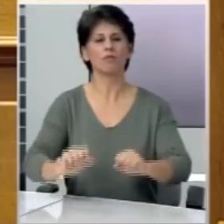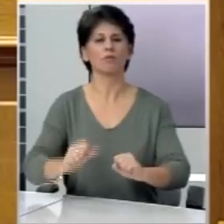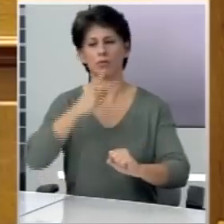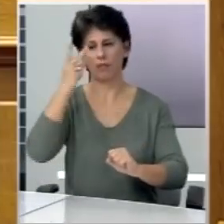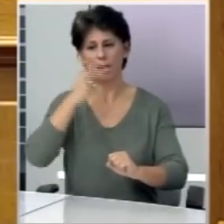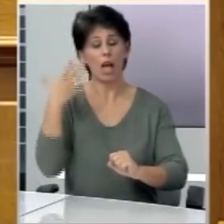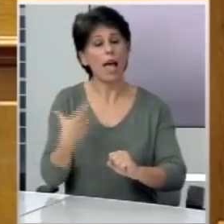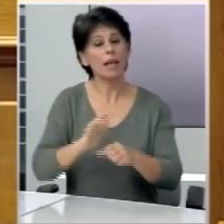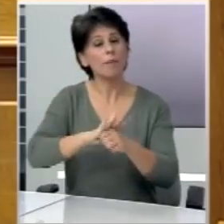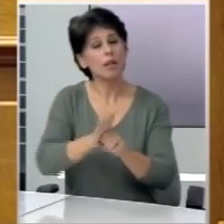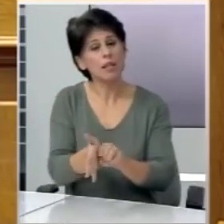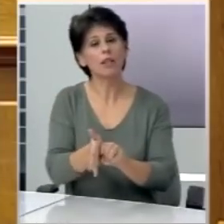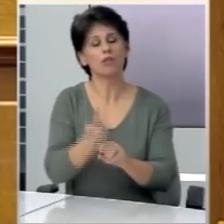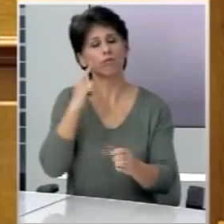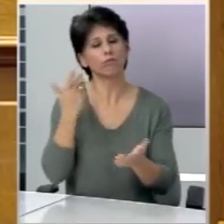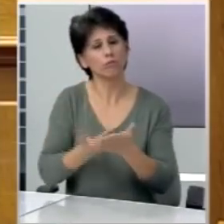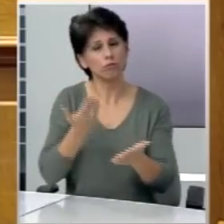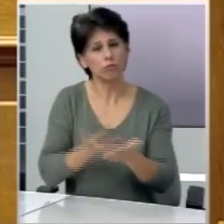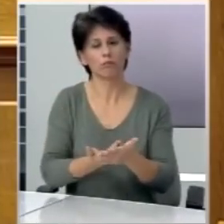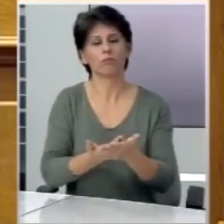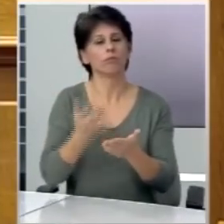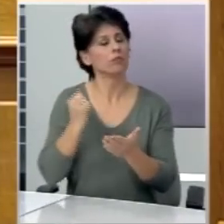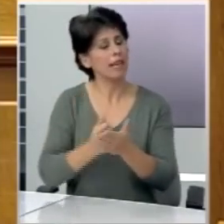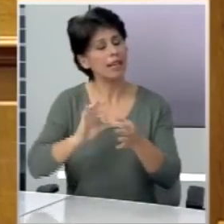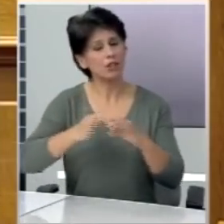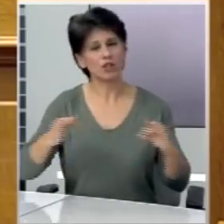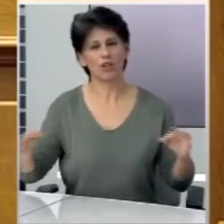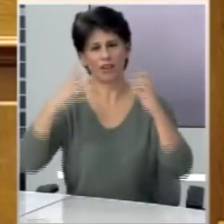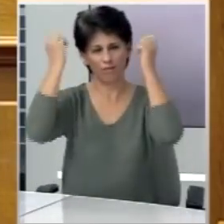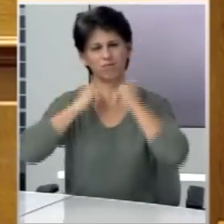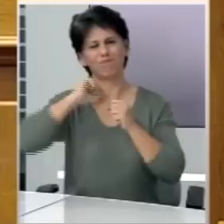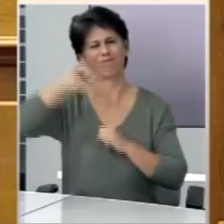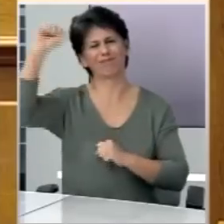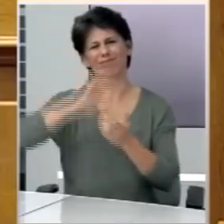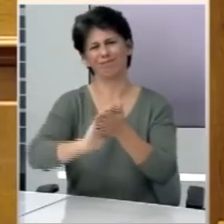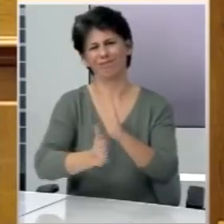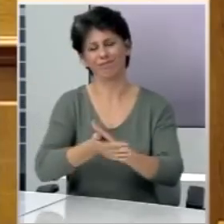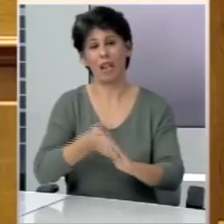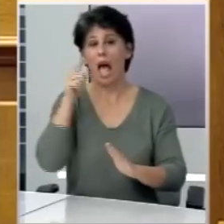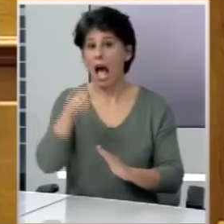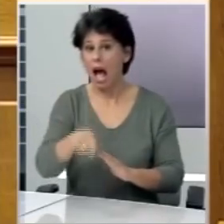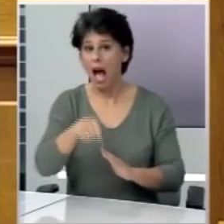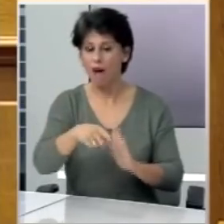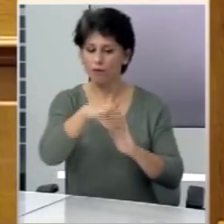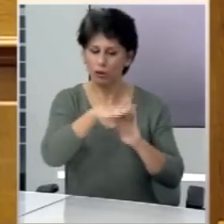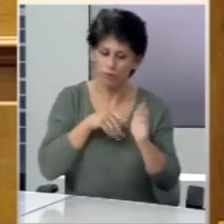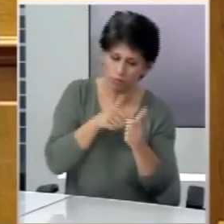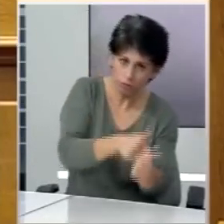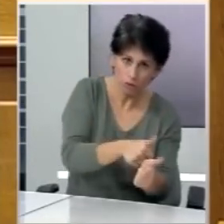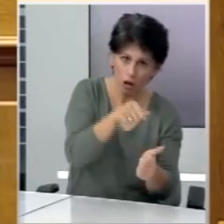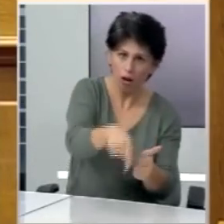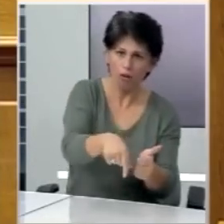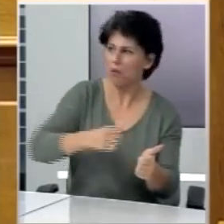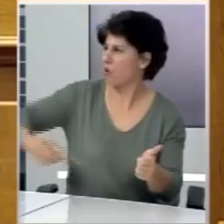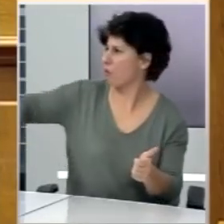Έχει πλήρως και αποδεδειγμένα και ιστορικά χρεοκοπήσει. Και σε αυτό το δόγμα, δυστυχώς είστε όλοι σας,